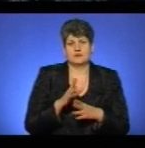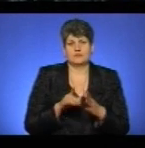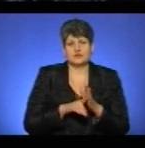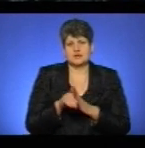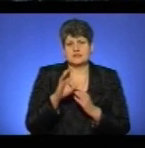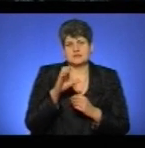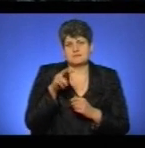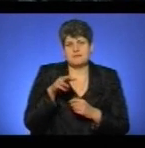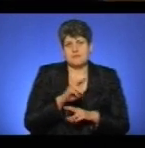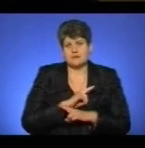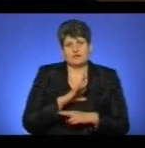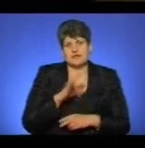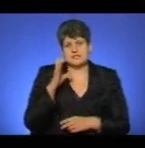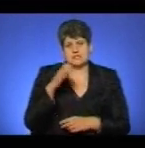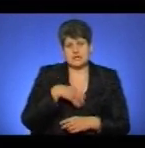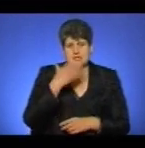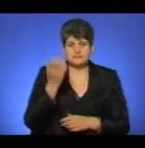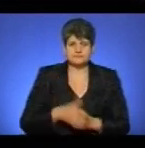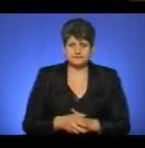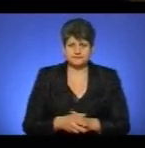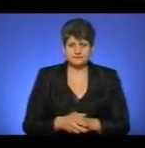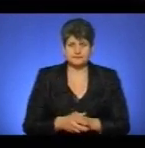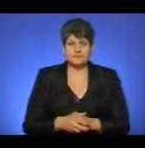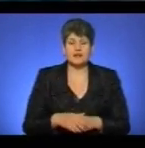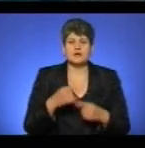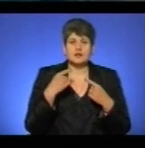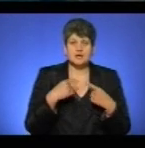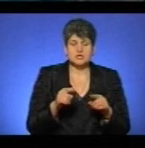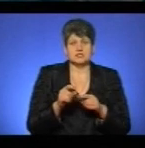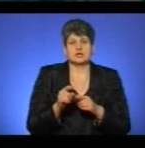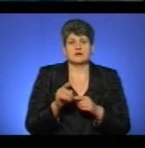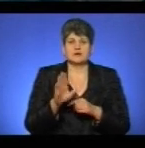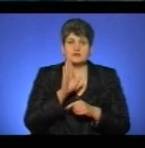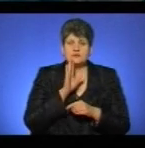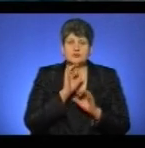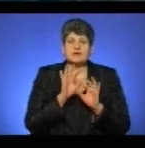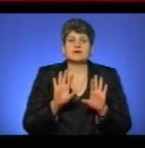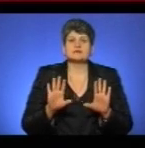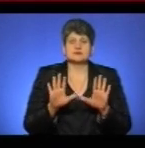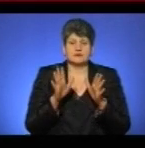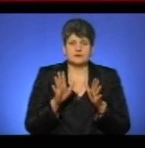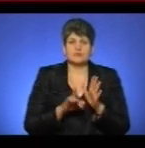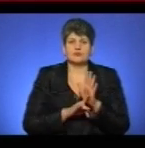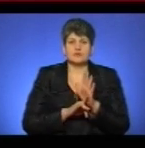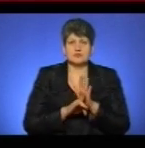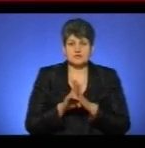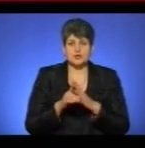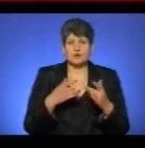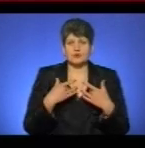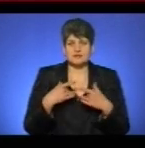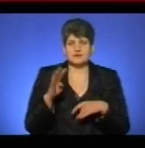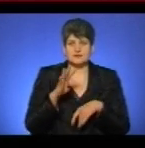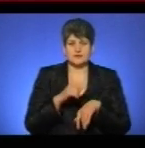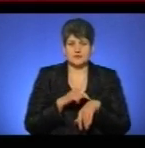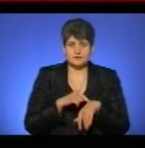клінічна смерть, вона вже синя була. Учениця 11 класу Домініка Бруц телефоном розповідає, як усе сталося. Почався концерт на четверту